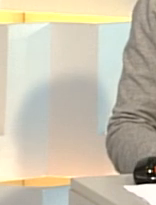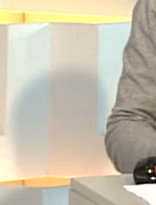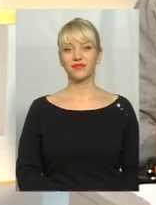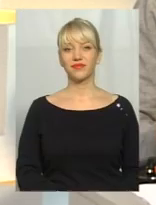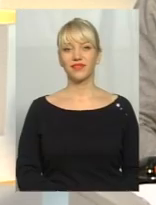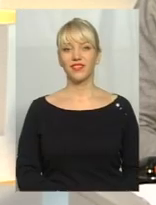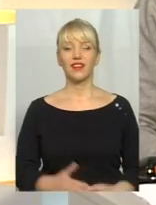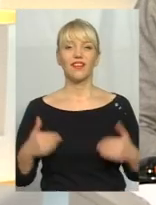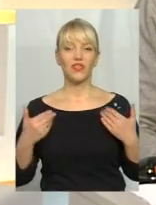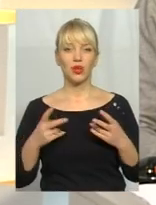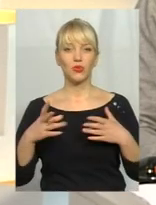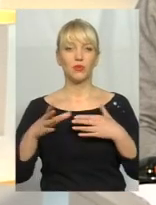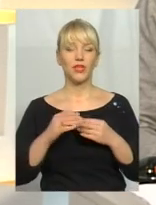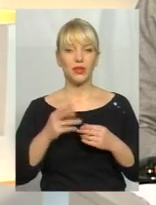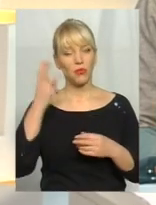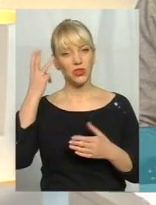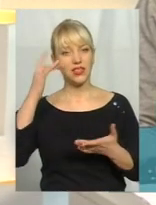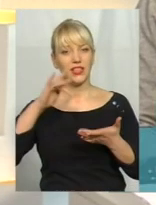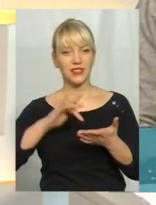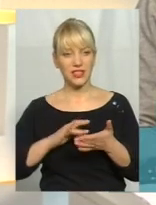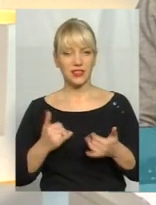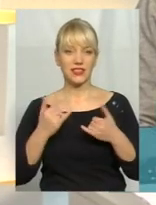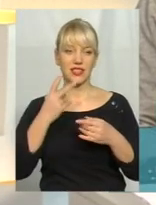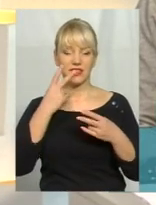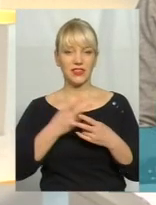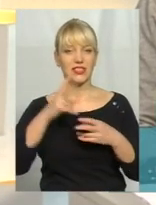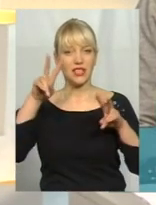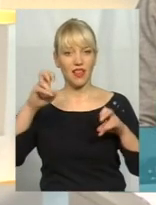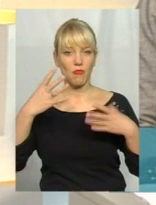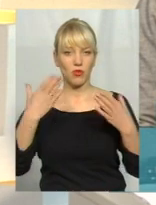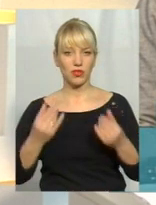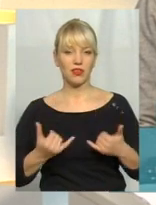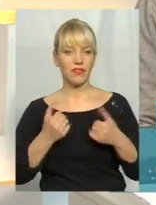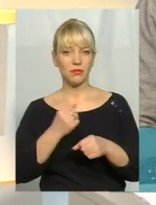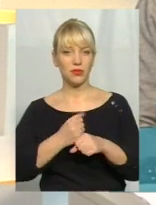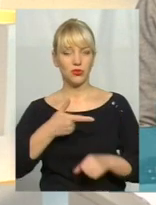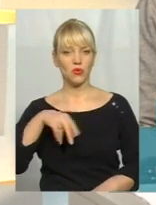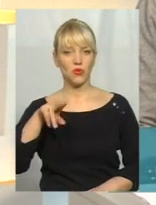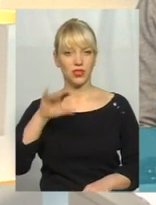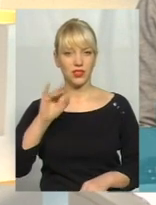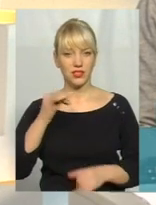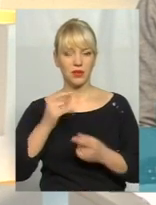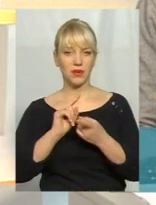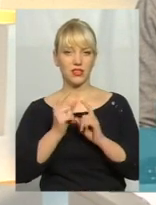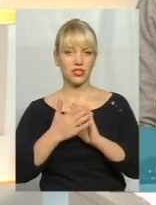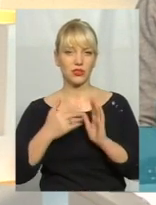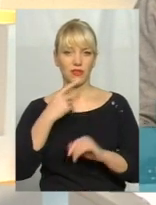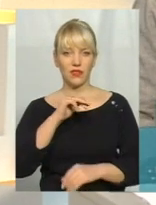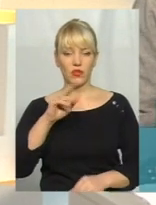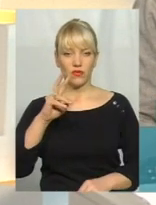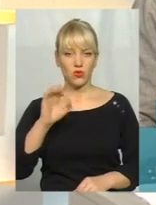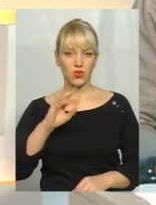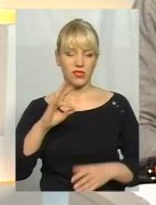Вітаю всіх, хто прийнався до каналу Поділля Центр. В ефірі тема дня. Для вас працює Володимир Гординський та Оксана Фіновська перекладає на мову жестів.